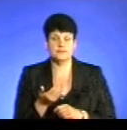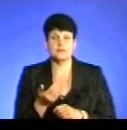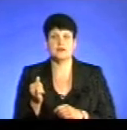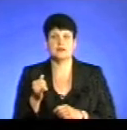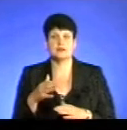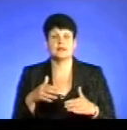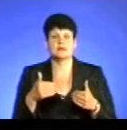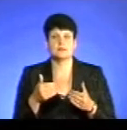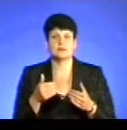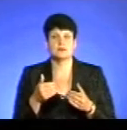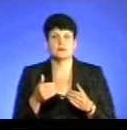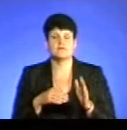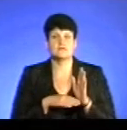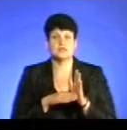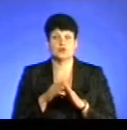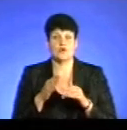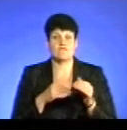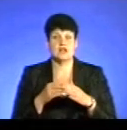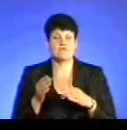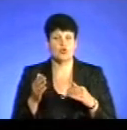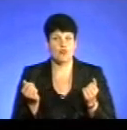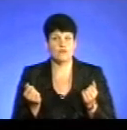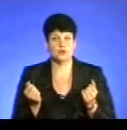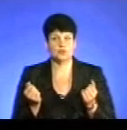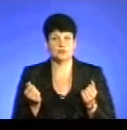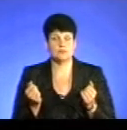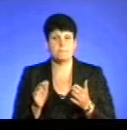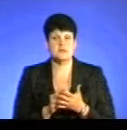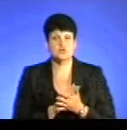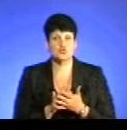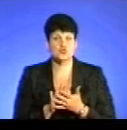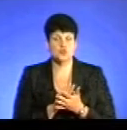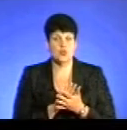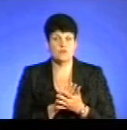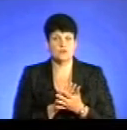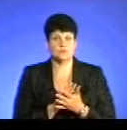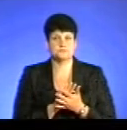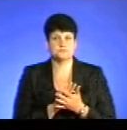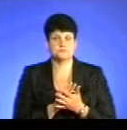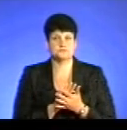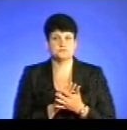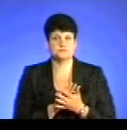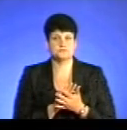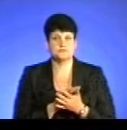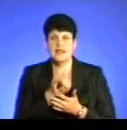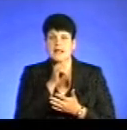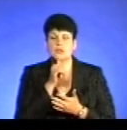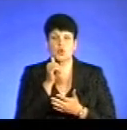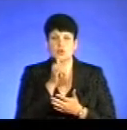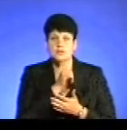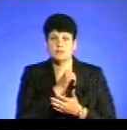високовліфіковану, безкоштовну, анонімну